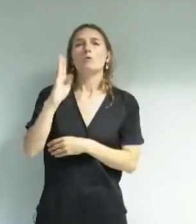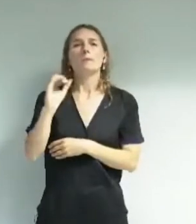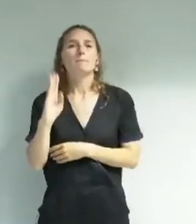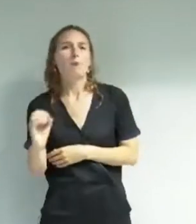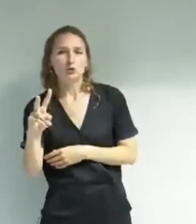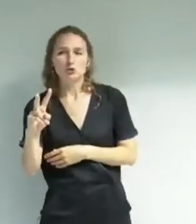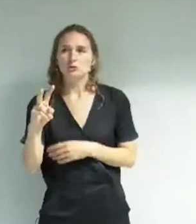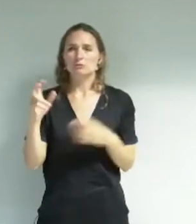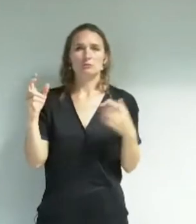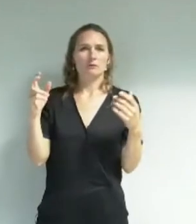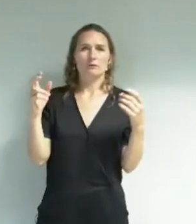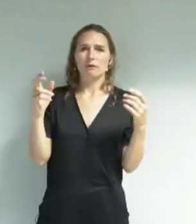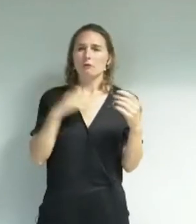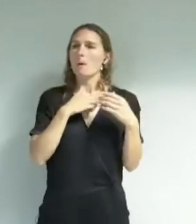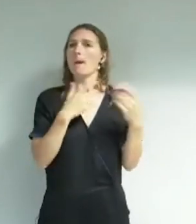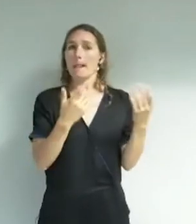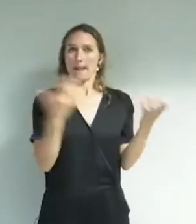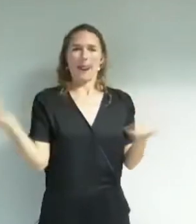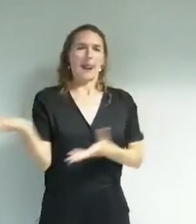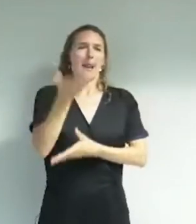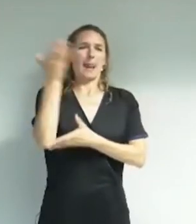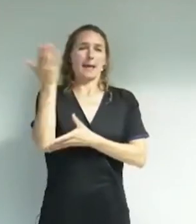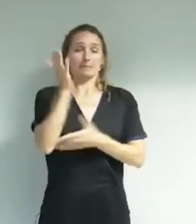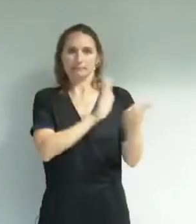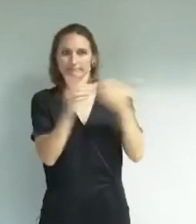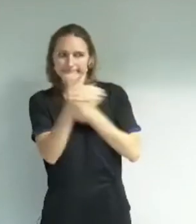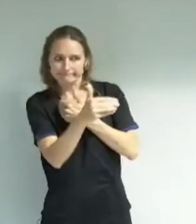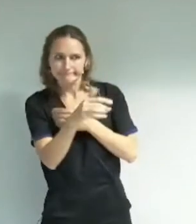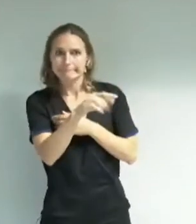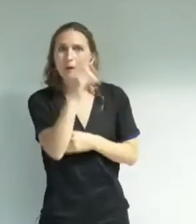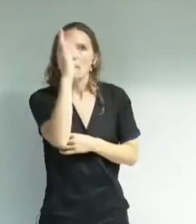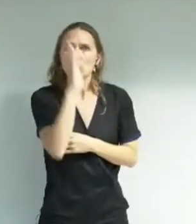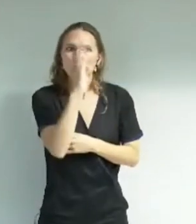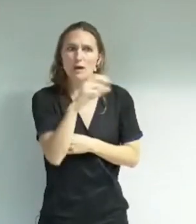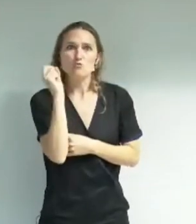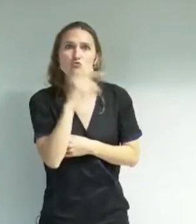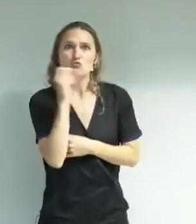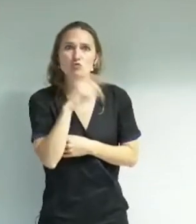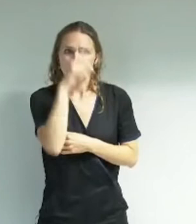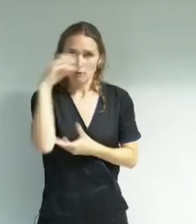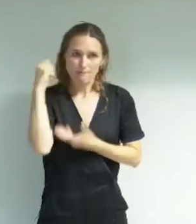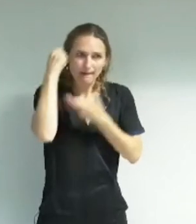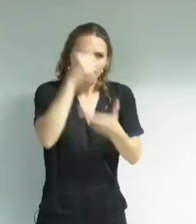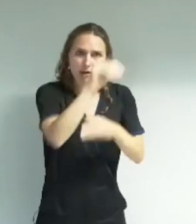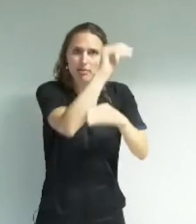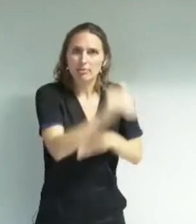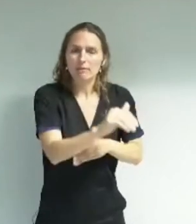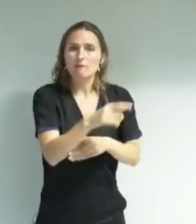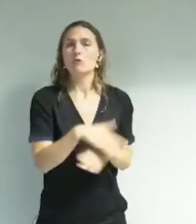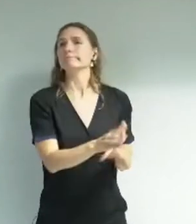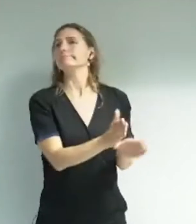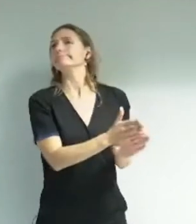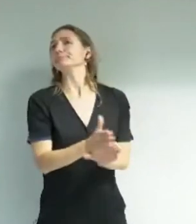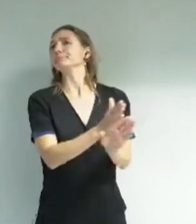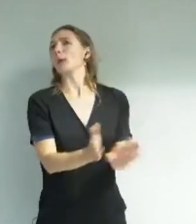qu'il y avait des besoins urgents pour le patrimoine grenoblois ? Et je voudrais dire, pour